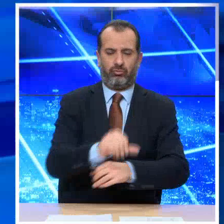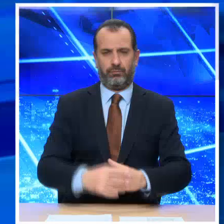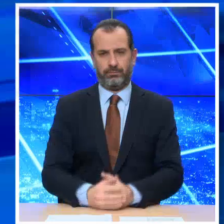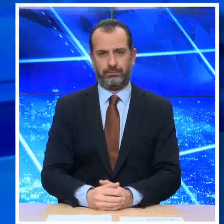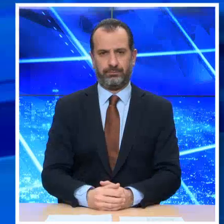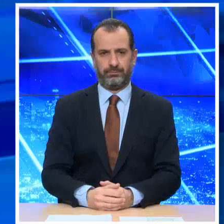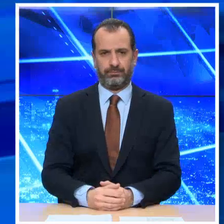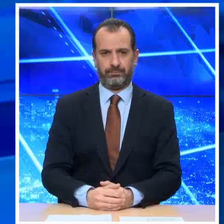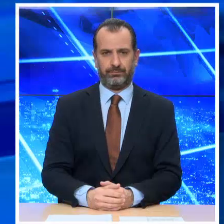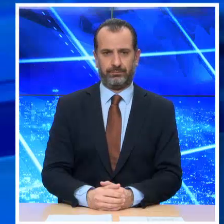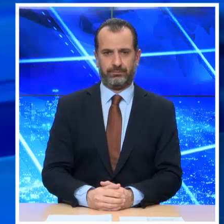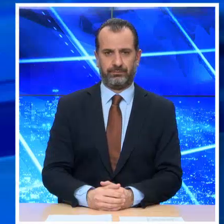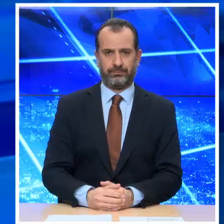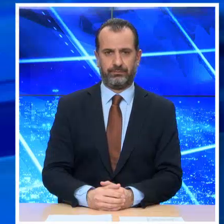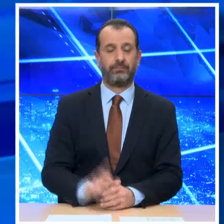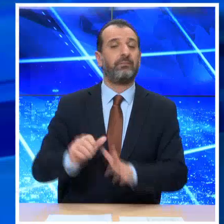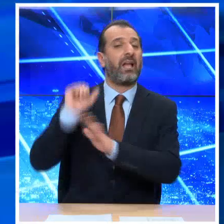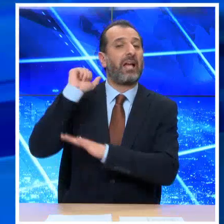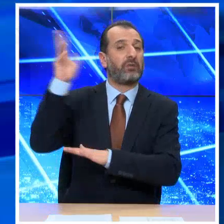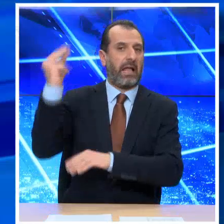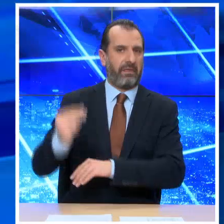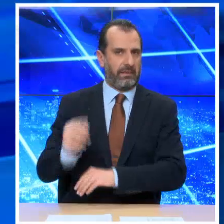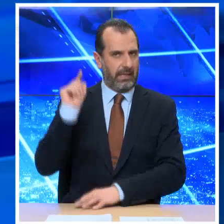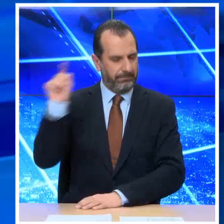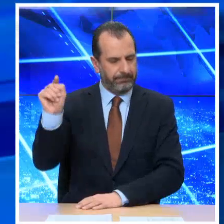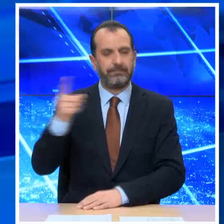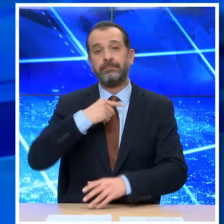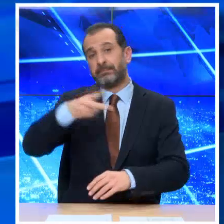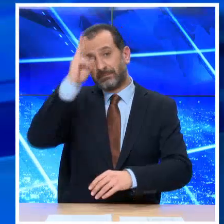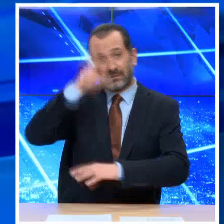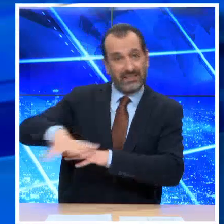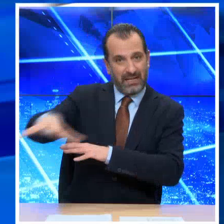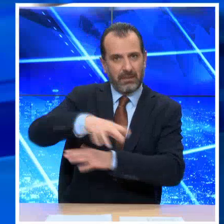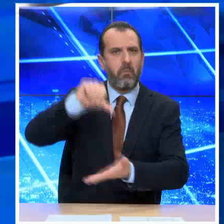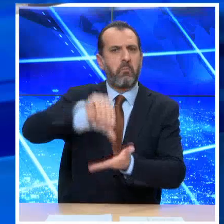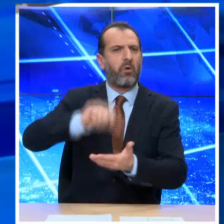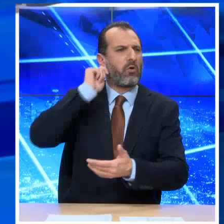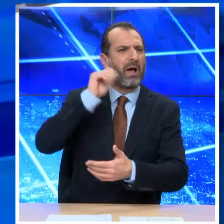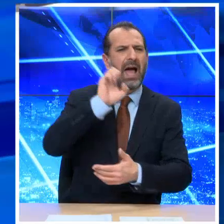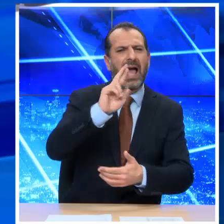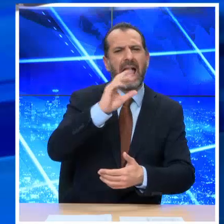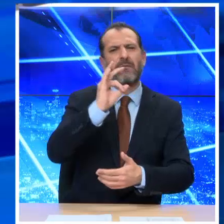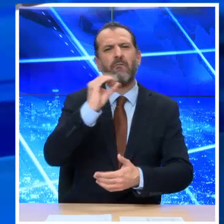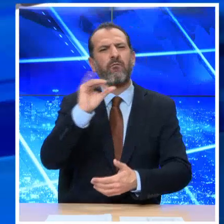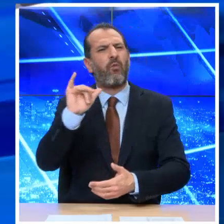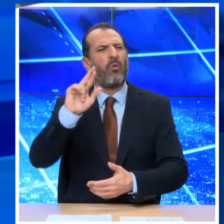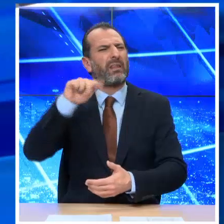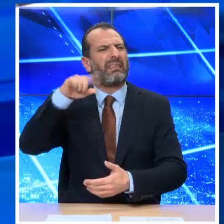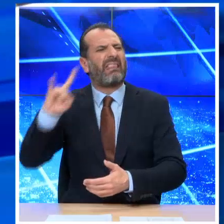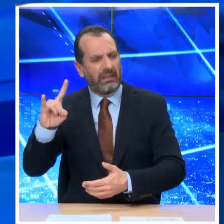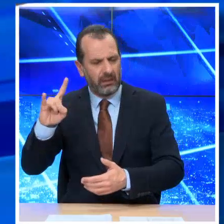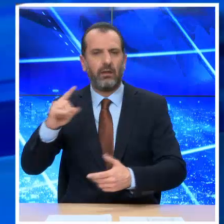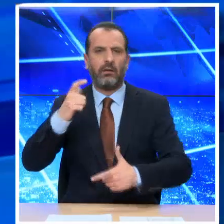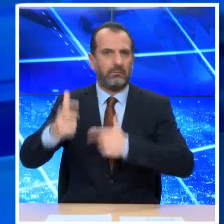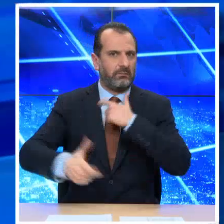Εκτός συνόρων θα μεταφερθούμε τώρα και στη Γερμανία όπου διαδηλωτές στην Ερφούρτη εξέφρασαν με επεισοδιακό τρόπο την αντίθεσή